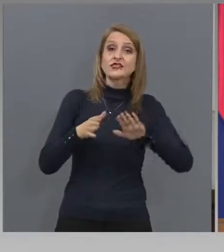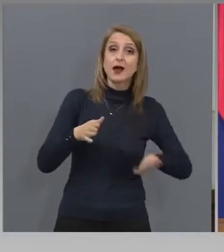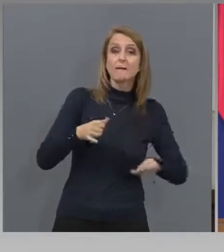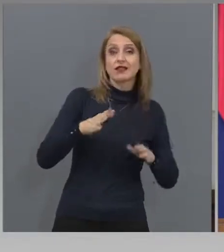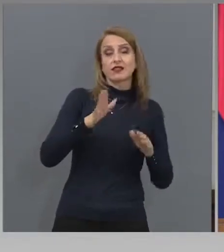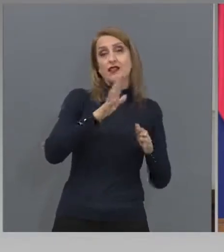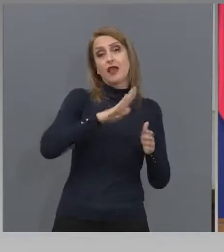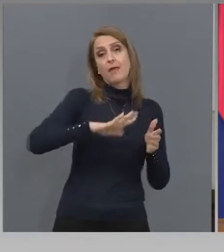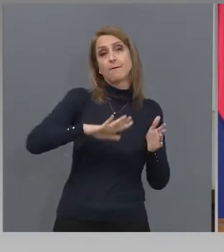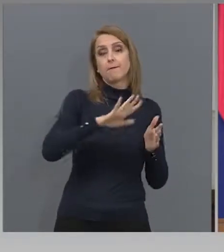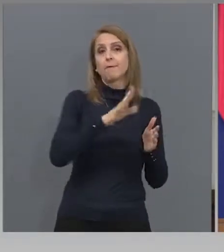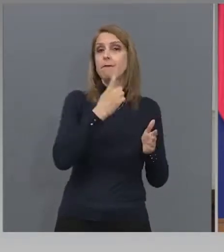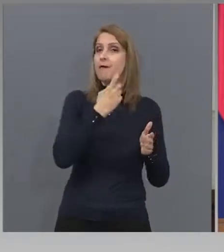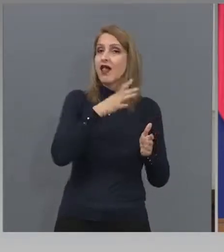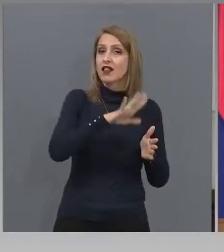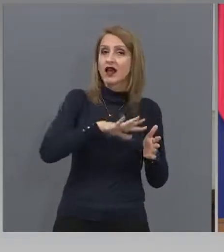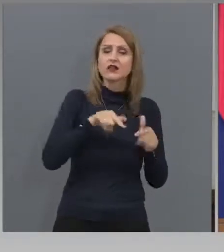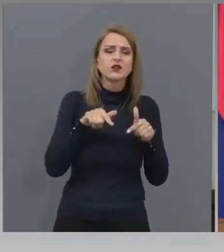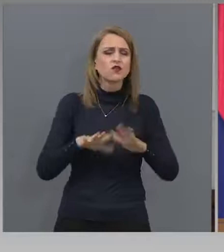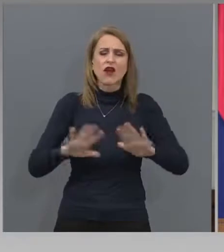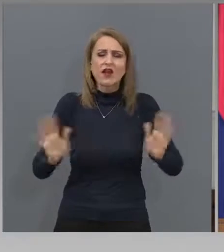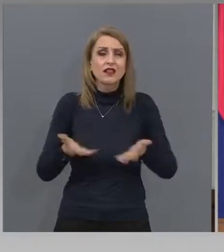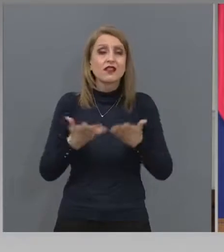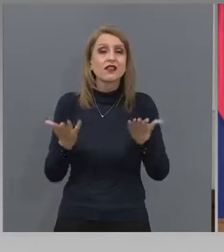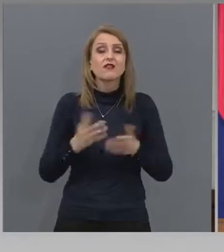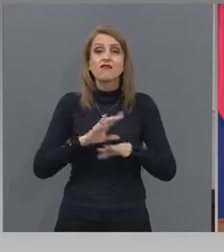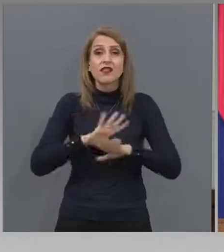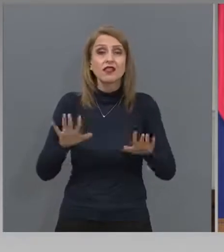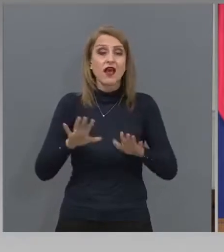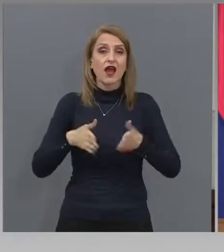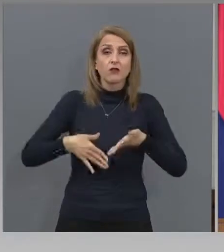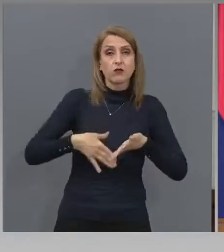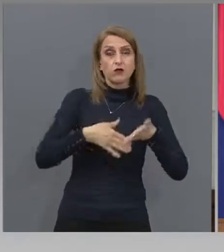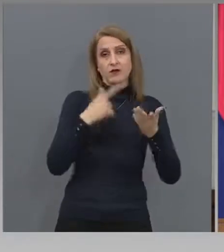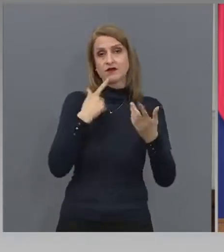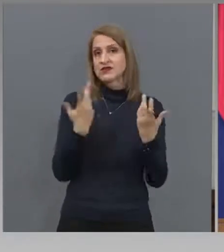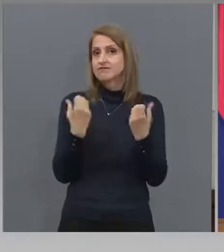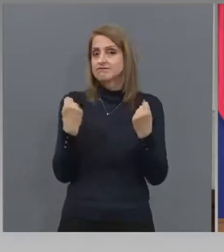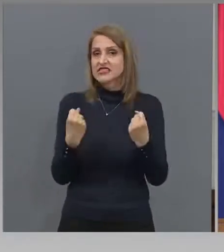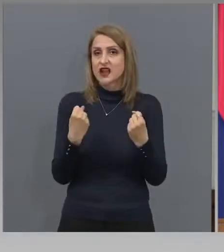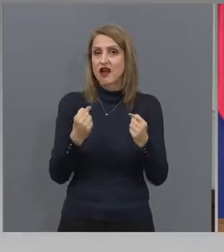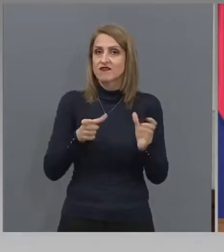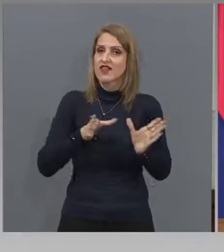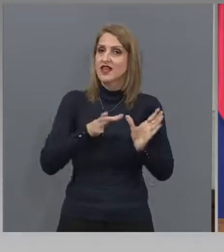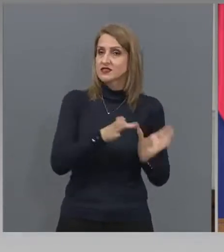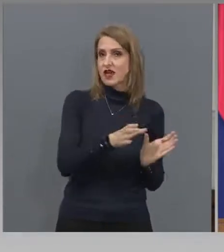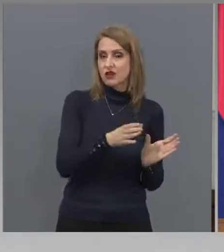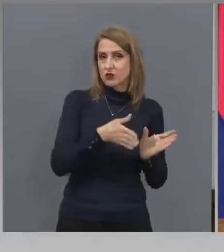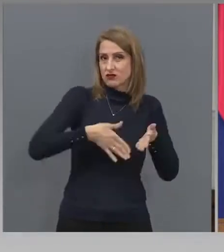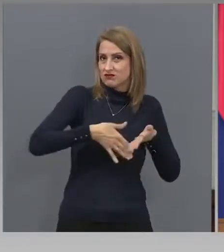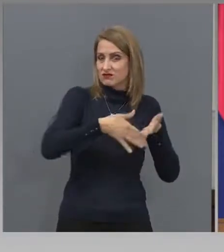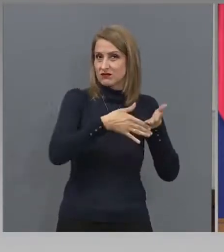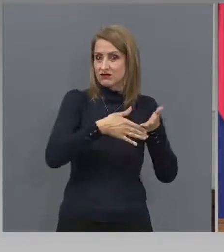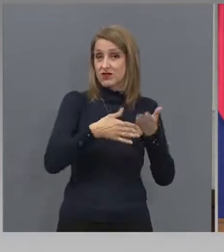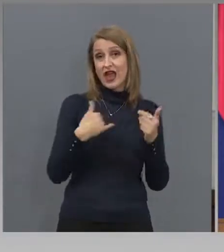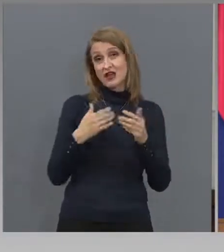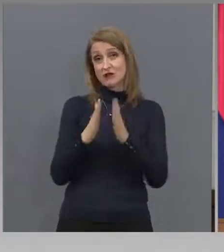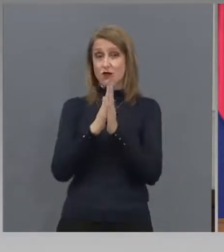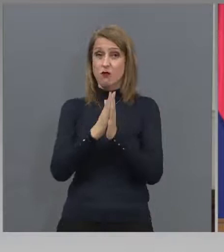незабавна подкрепа за здравния сектор. Аз помолих даже колегата Вучич, викам